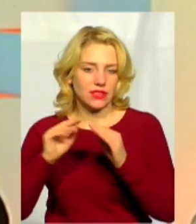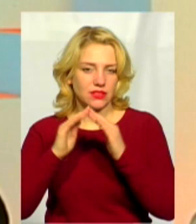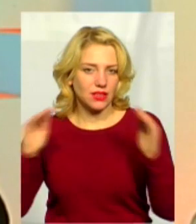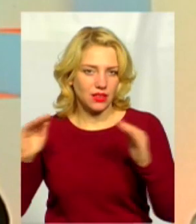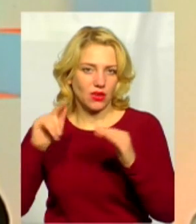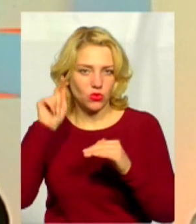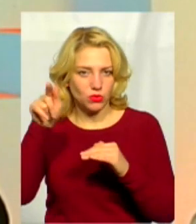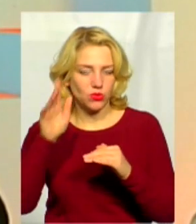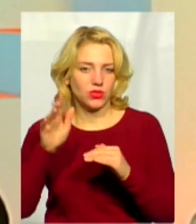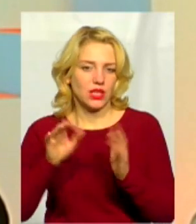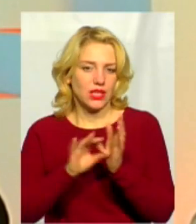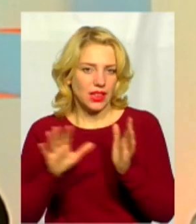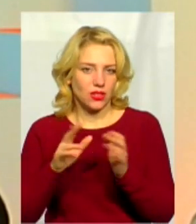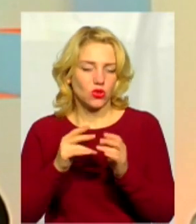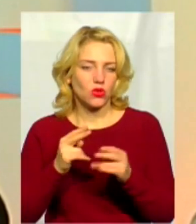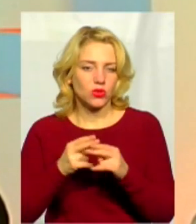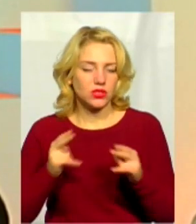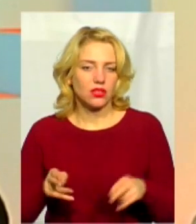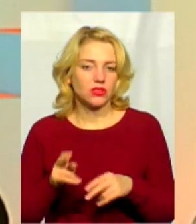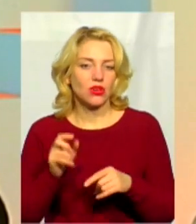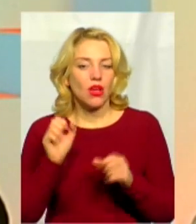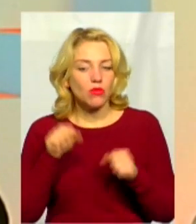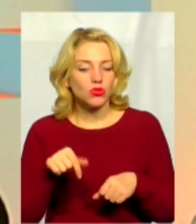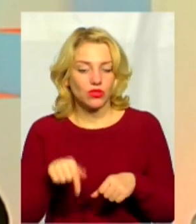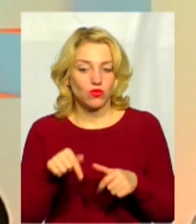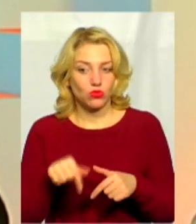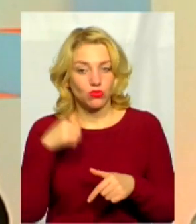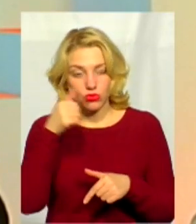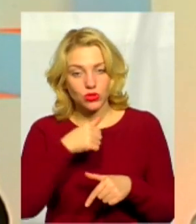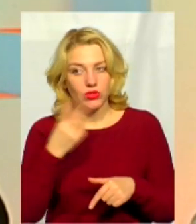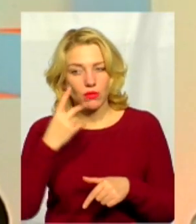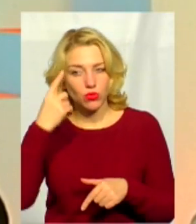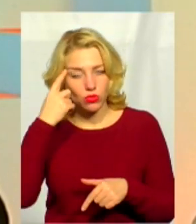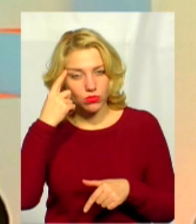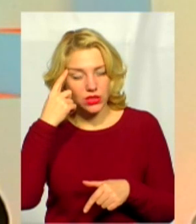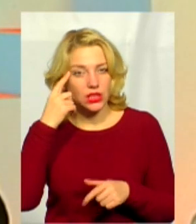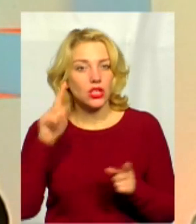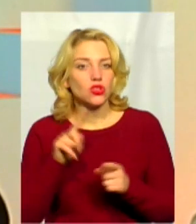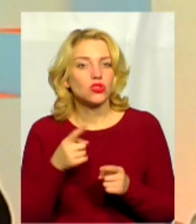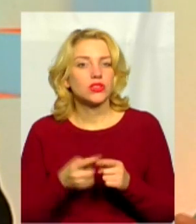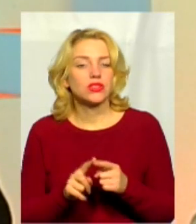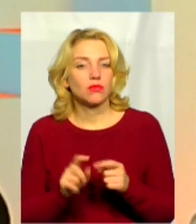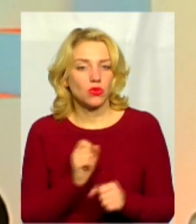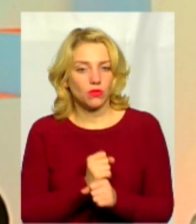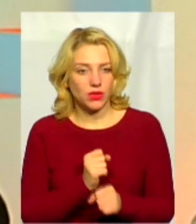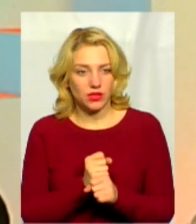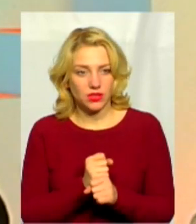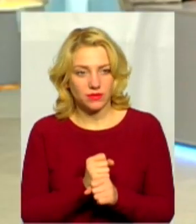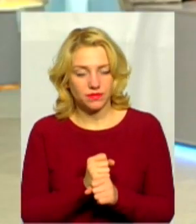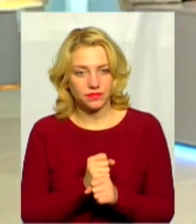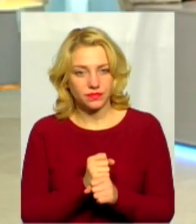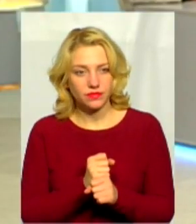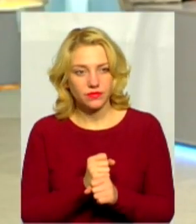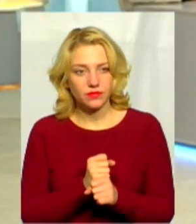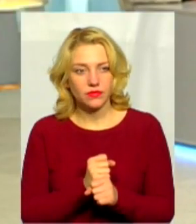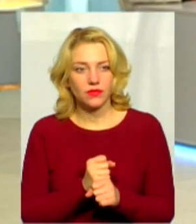можливо, цього року варто прийняти якісь рішення, поки бюджет не прийняти, щоб щось з цим робити. Тобто в стратегії вже